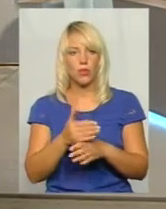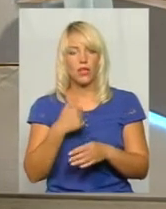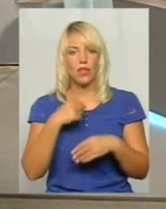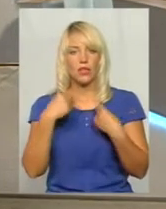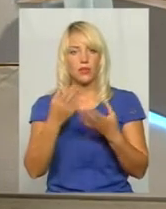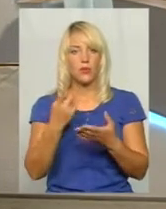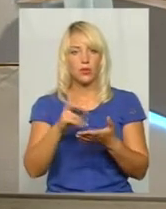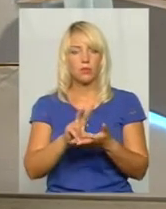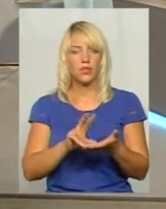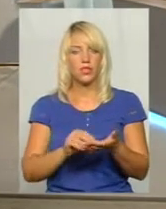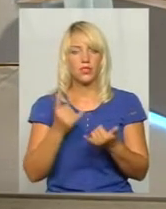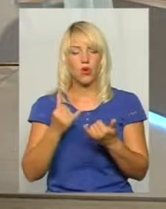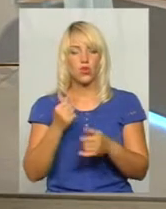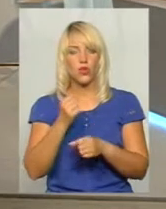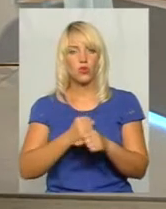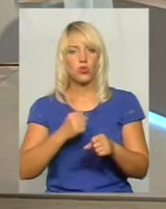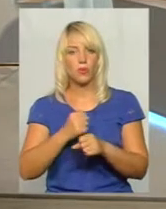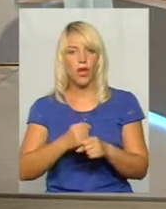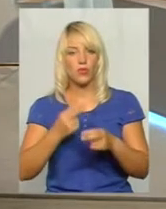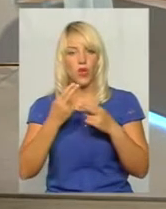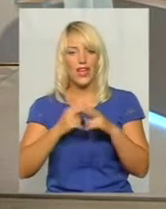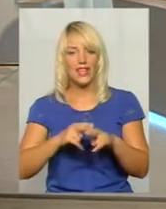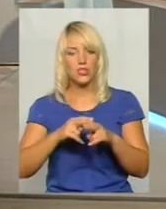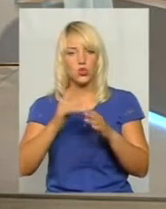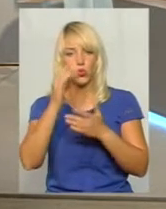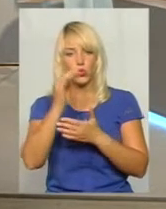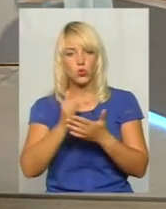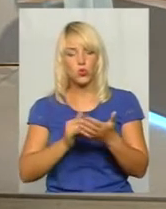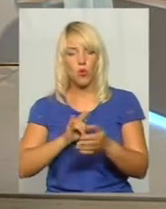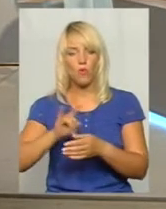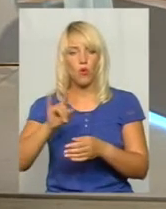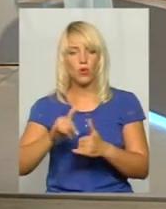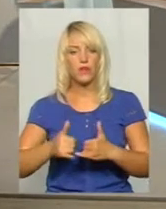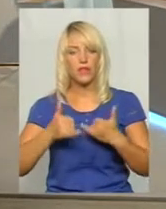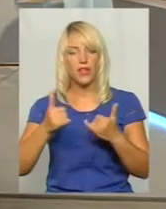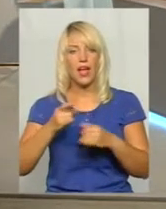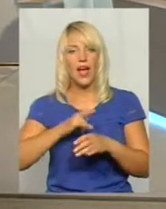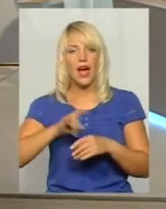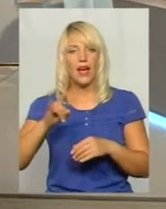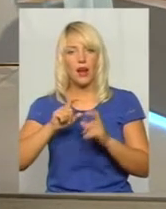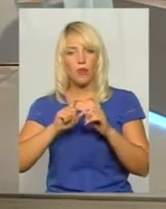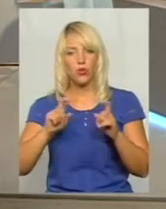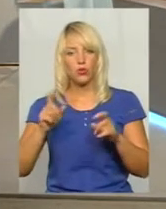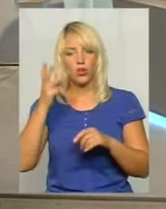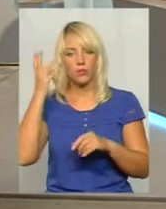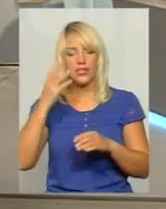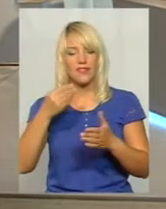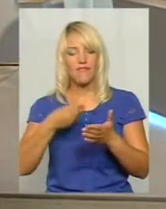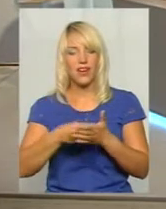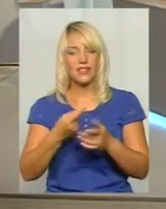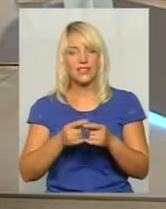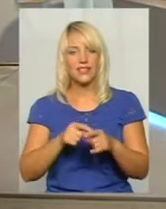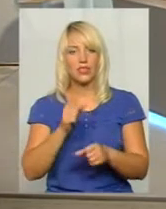один приклад. Ми сьогодні розробляємо інструкцію польотів для аеропорту Хмельницький для малої авіації. Вартість цих робіт